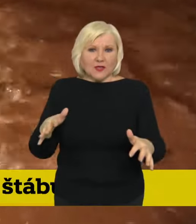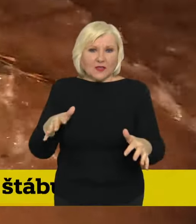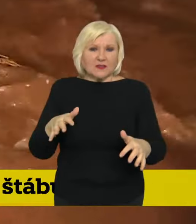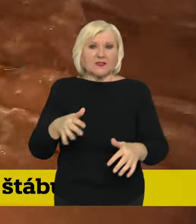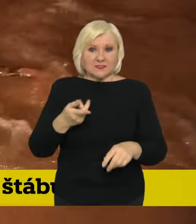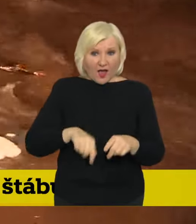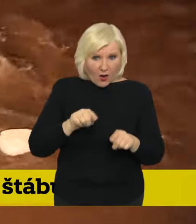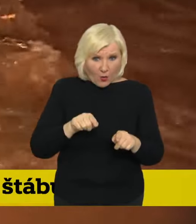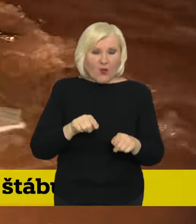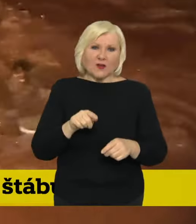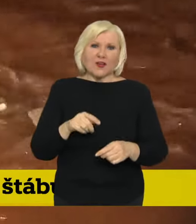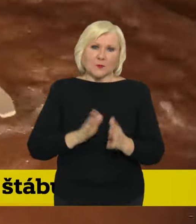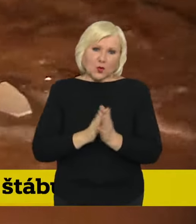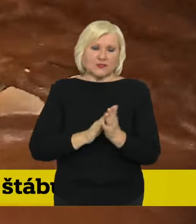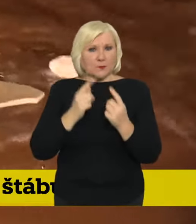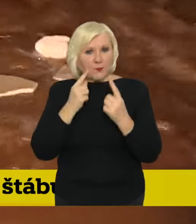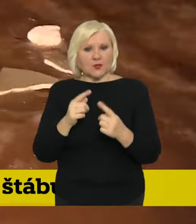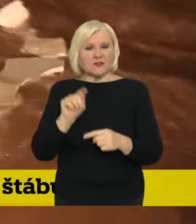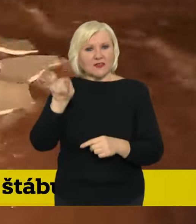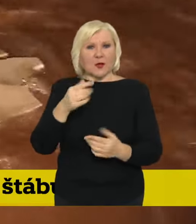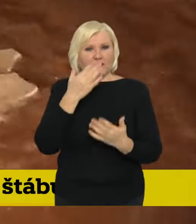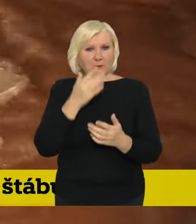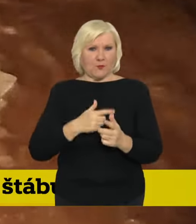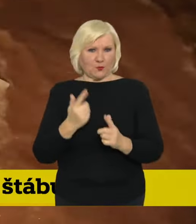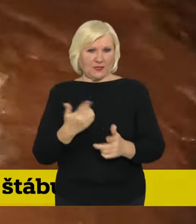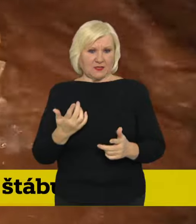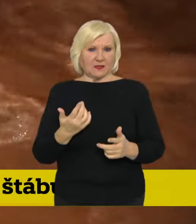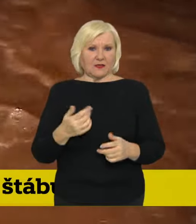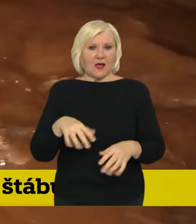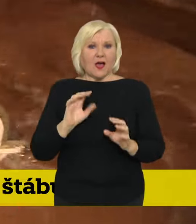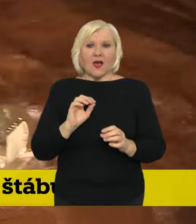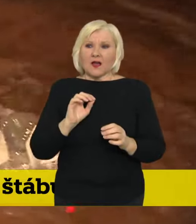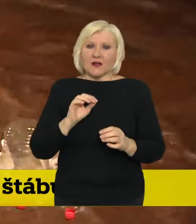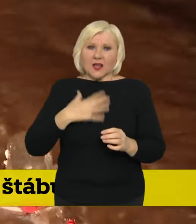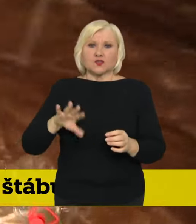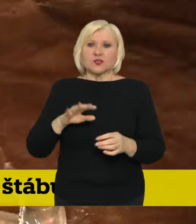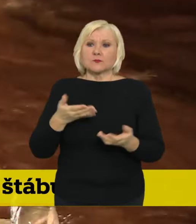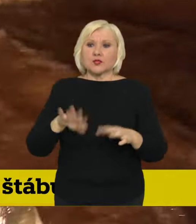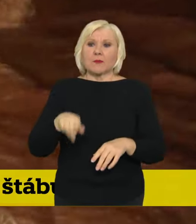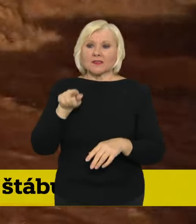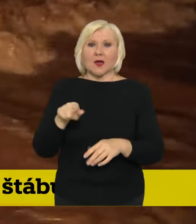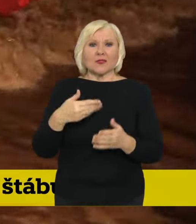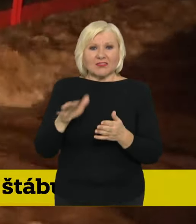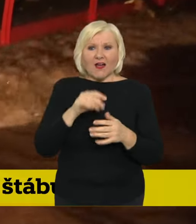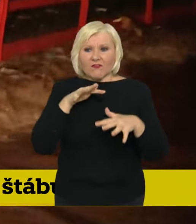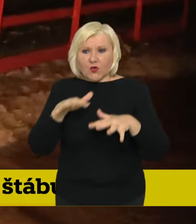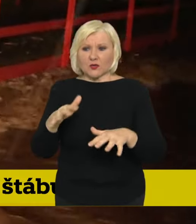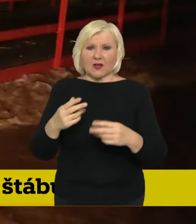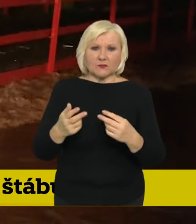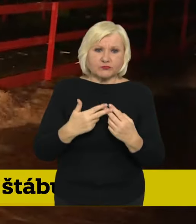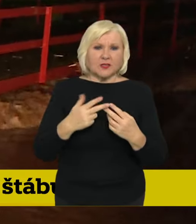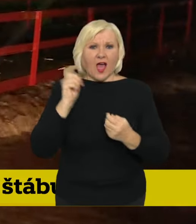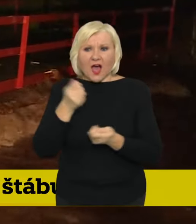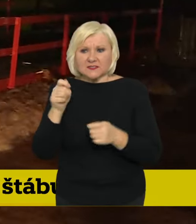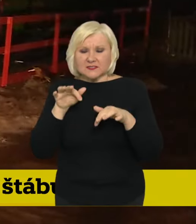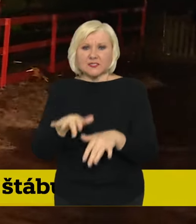podmínky, aby se vyhnuli těm oblastem, ve kterých ještě stále budou provádět hasiči